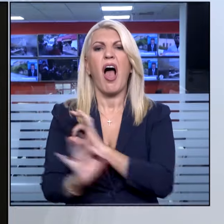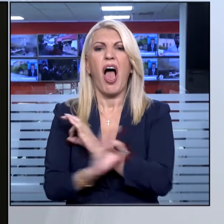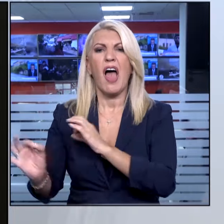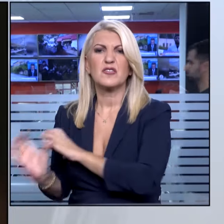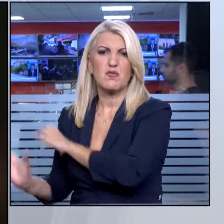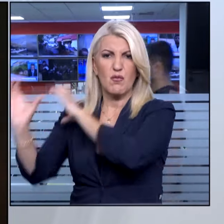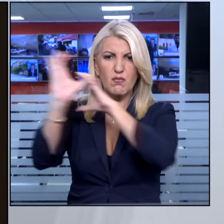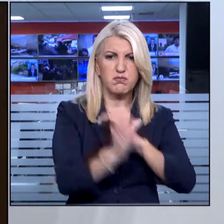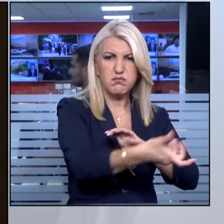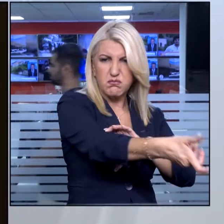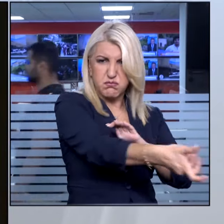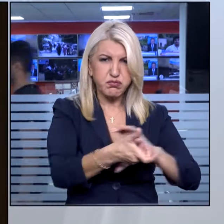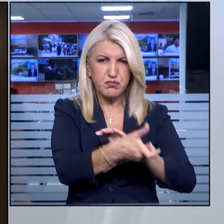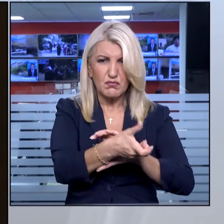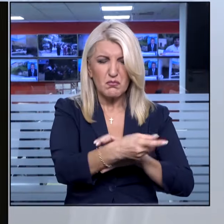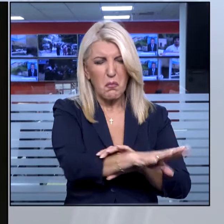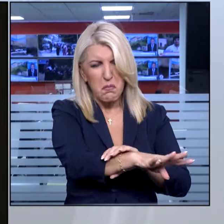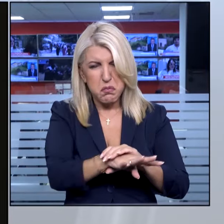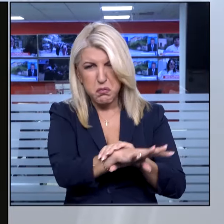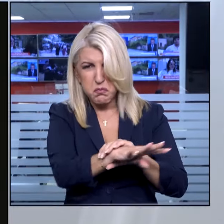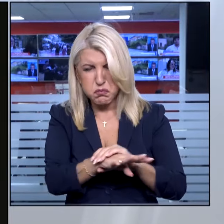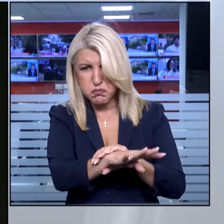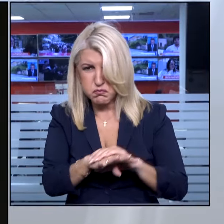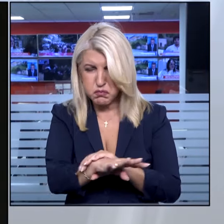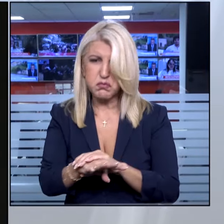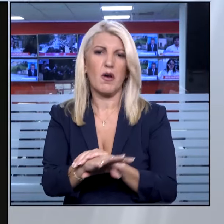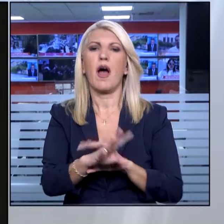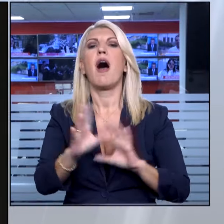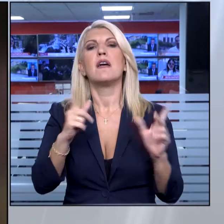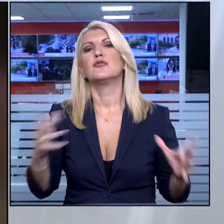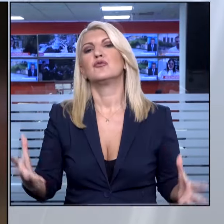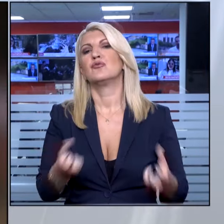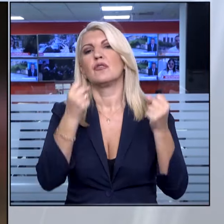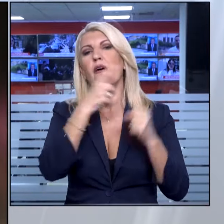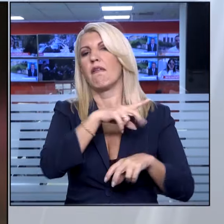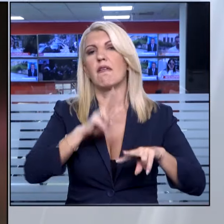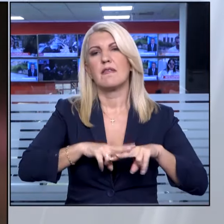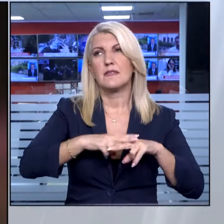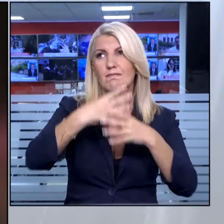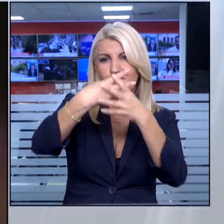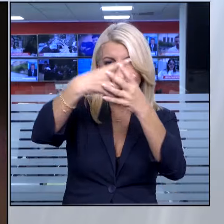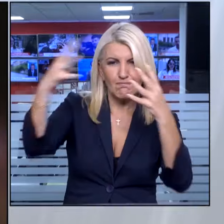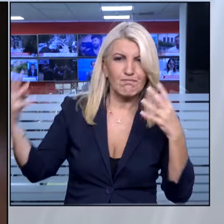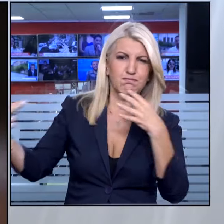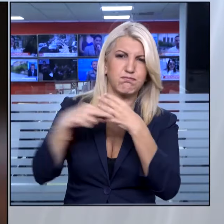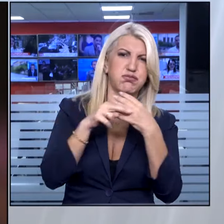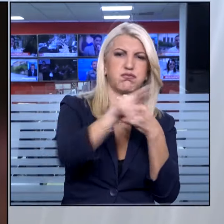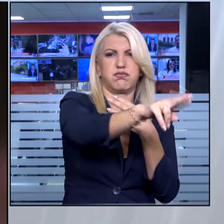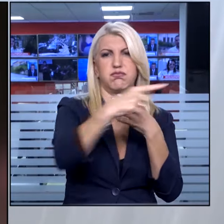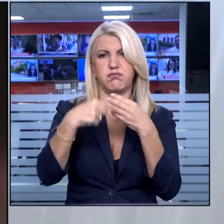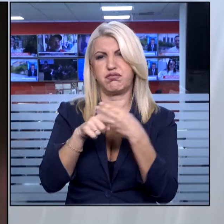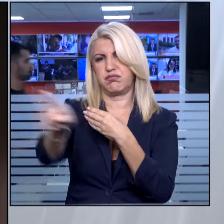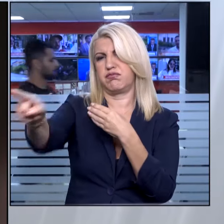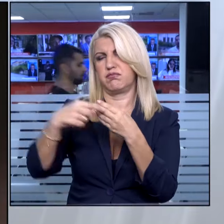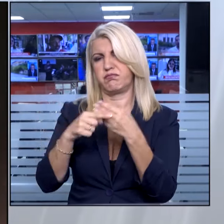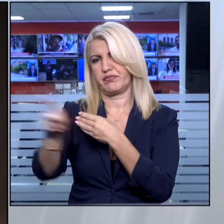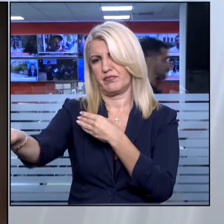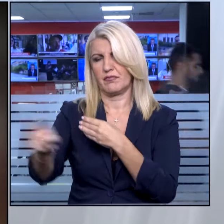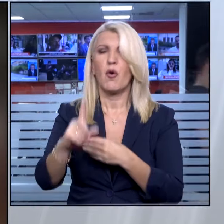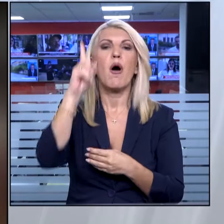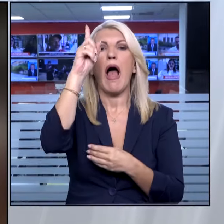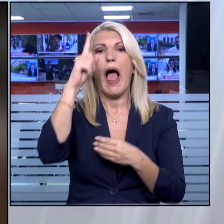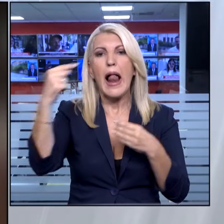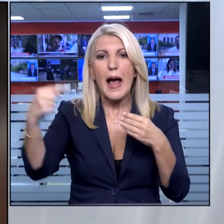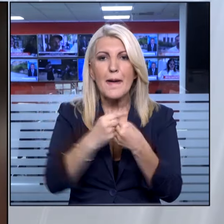Όμως το σύστημα αεράμινας Άιρον Ντόουμα αναχέτησε τις περισσότερες από αυτές. Μία από τις ρουκέτες έπεσε στην πόλη Σάφεντ στο βόρειο